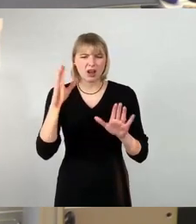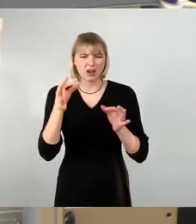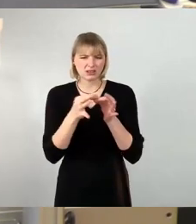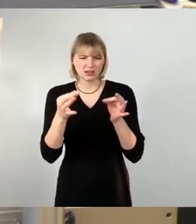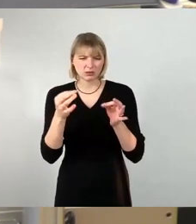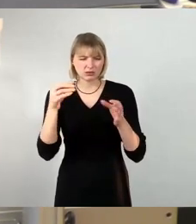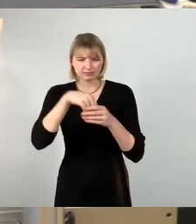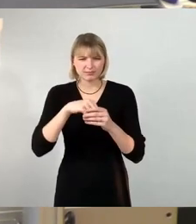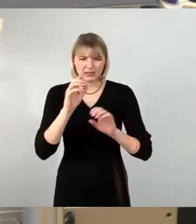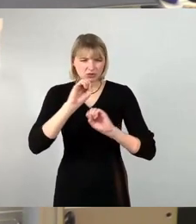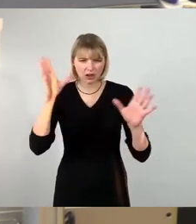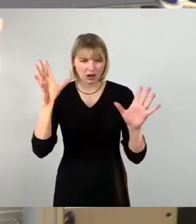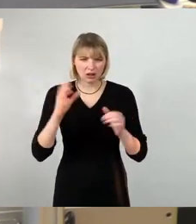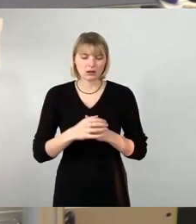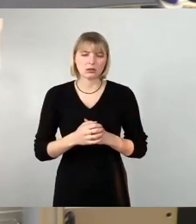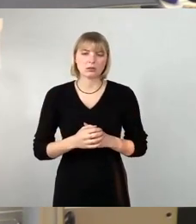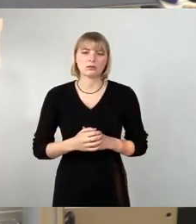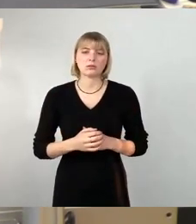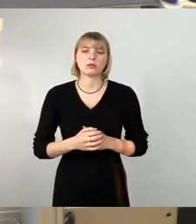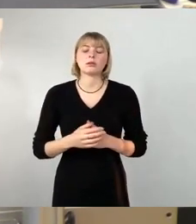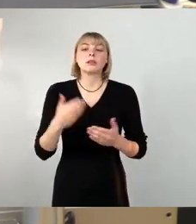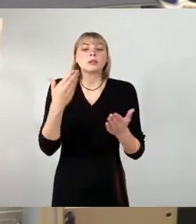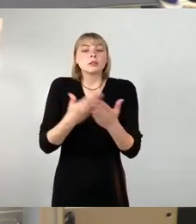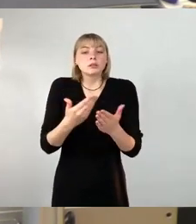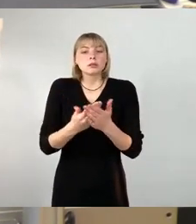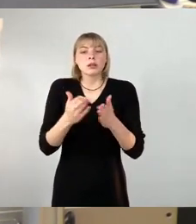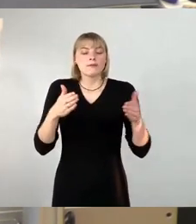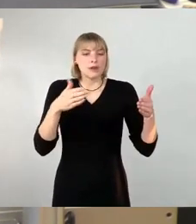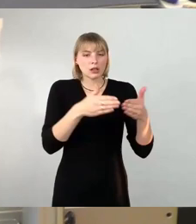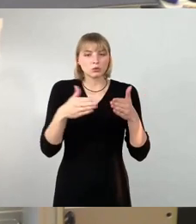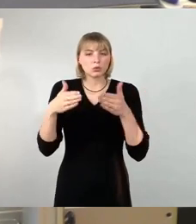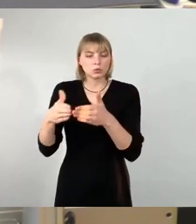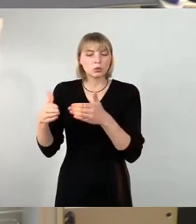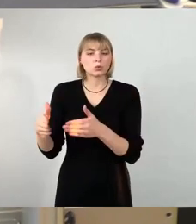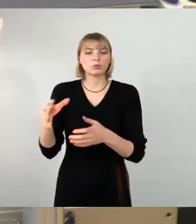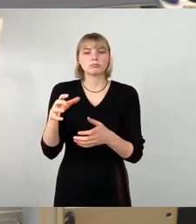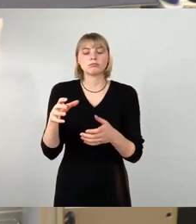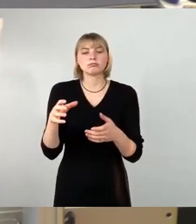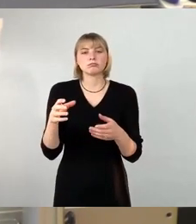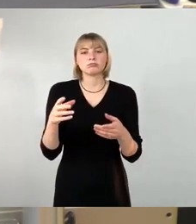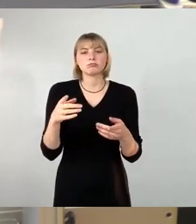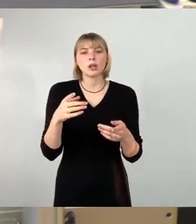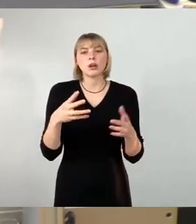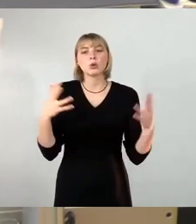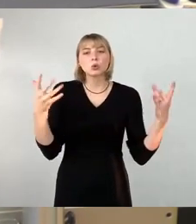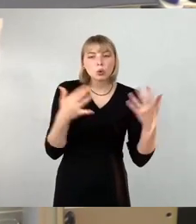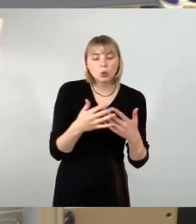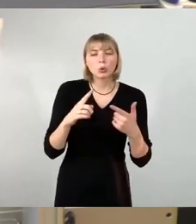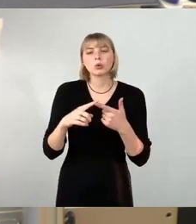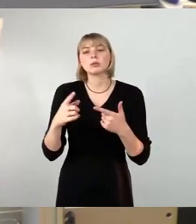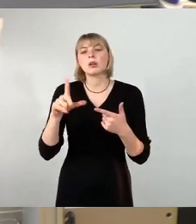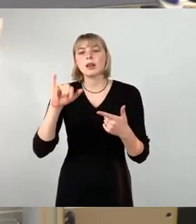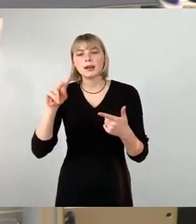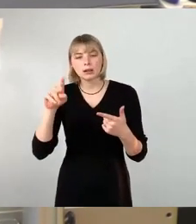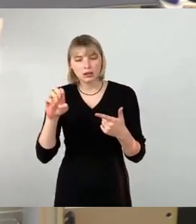Deshalb haben wir uns unter den Fraktionen von Bündnis 90 Grünen, Linken, SPD